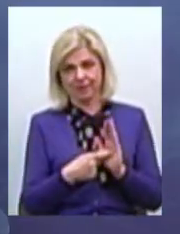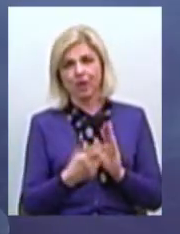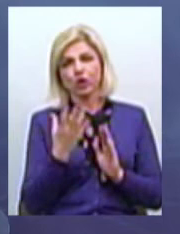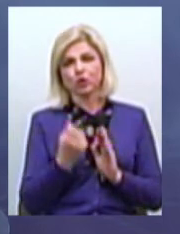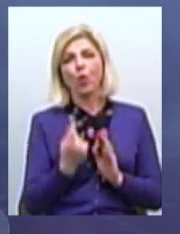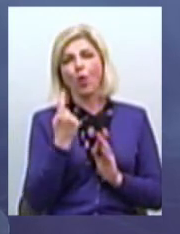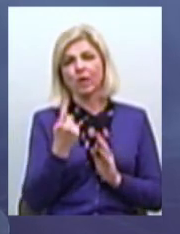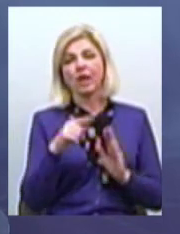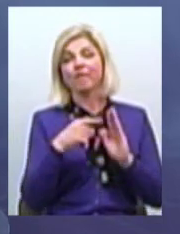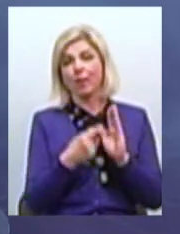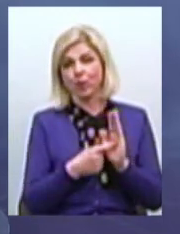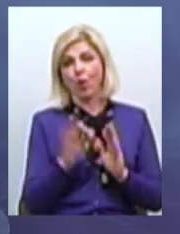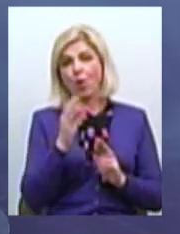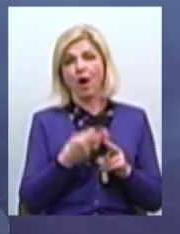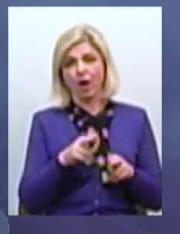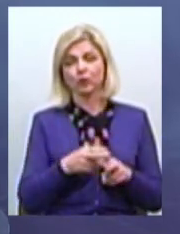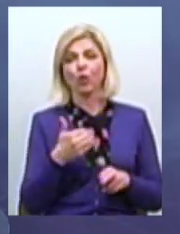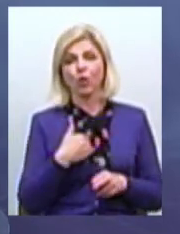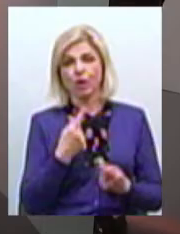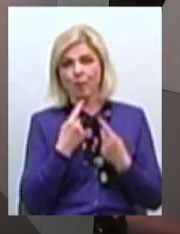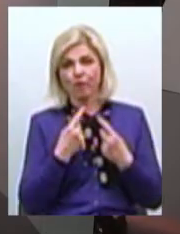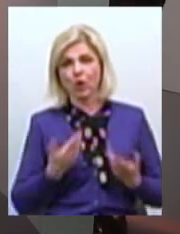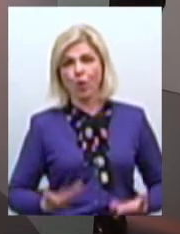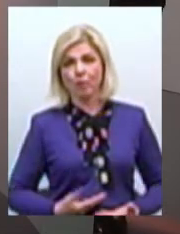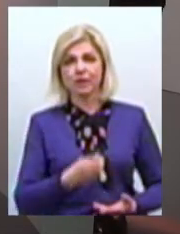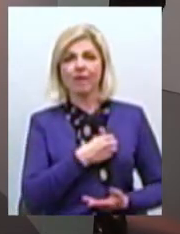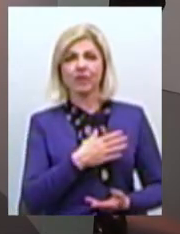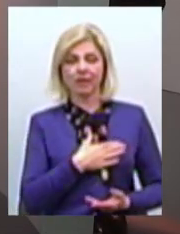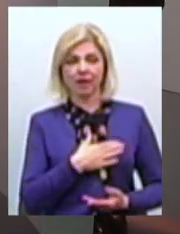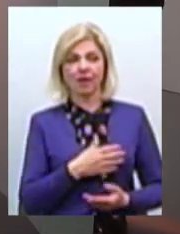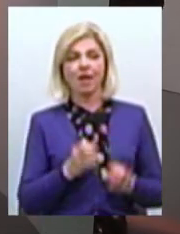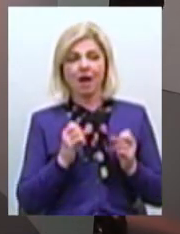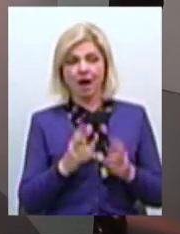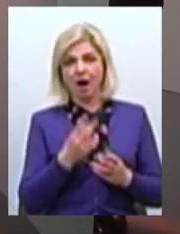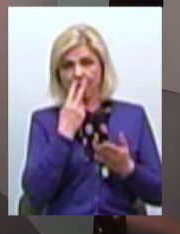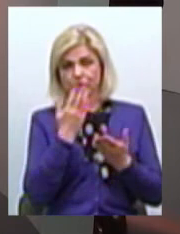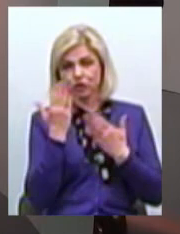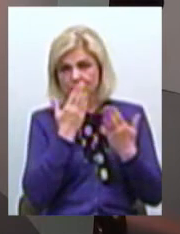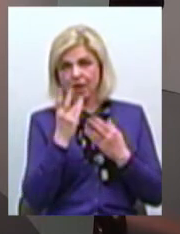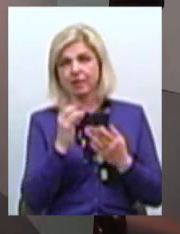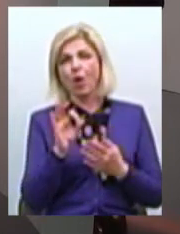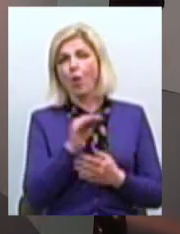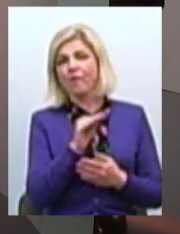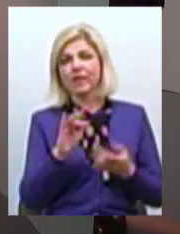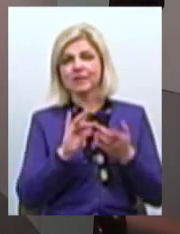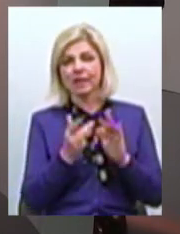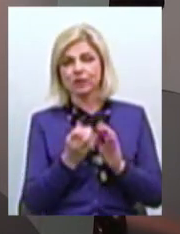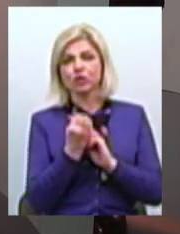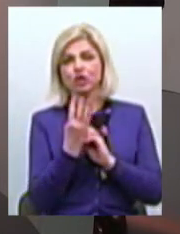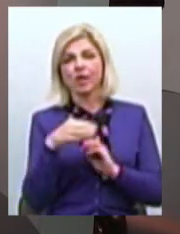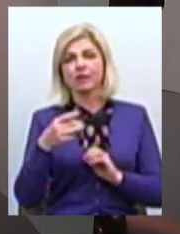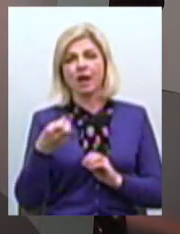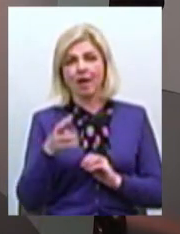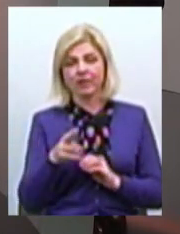об'єкт, про який би я хотів трошки поговорити Комунальної власності Як підміляється на офіційному сайті Миколаївської міської ради 14 травня відбулось